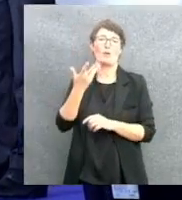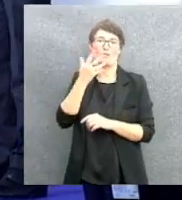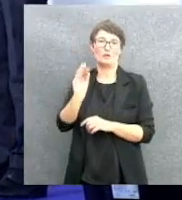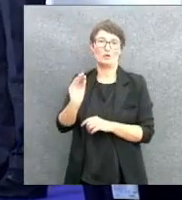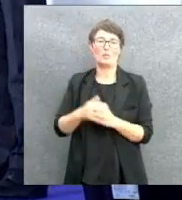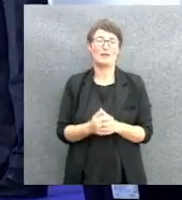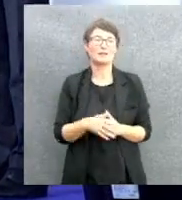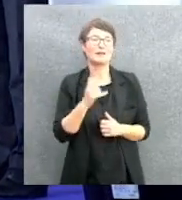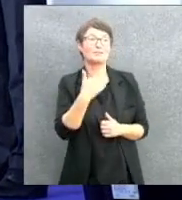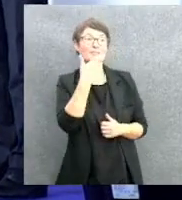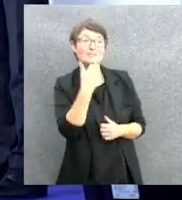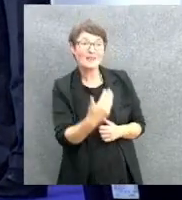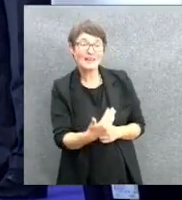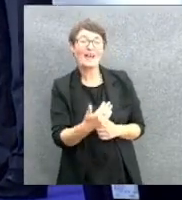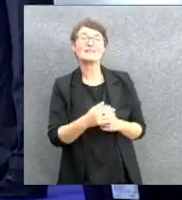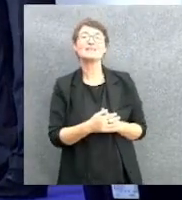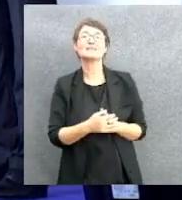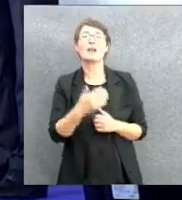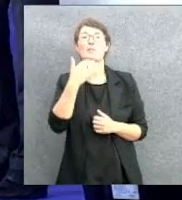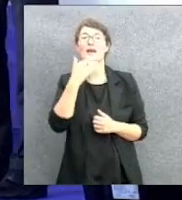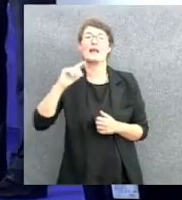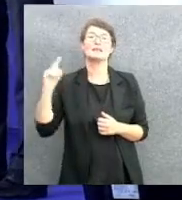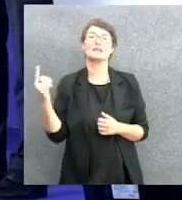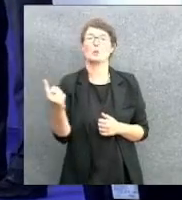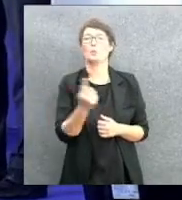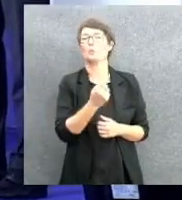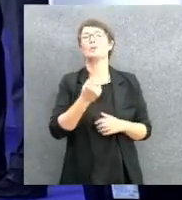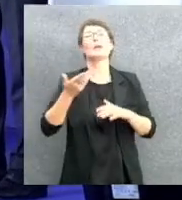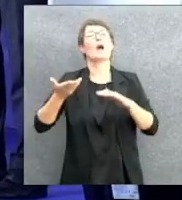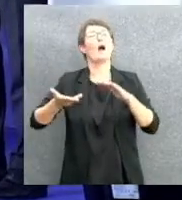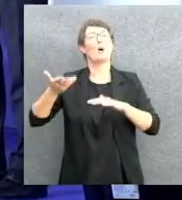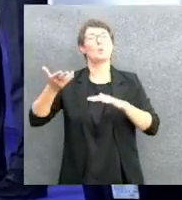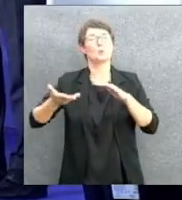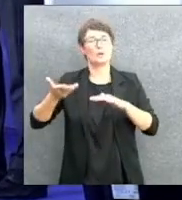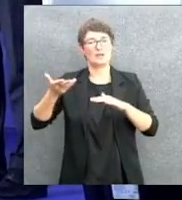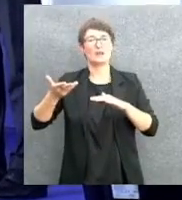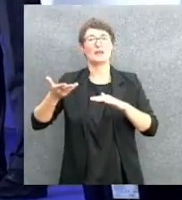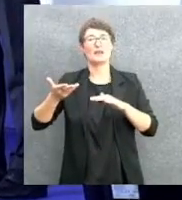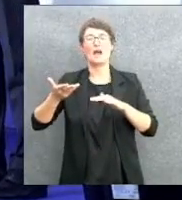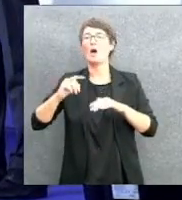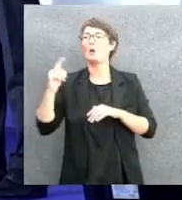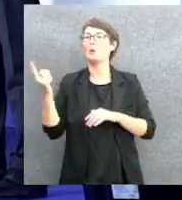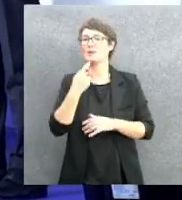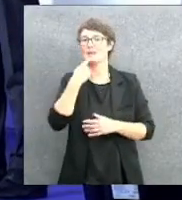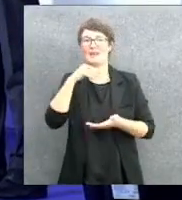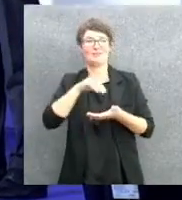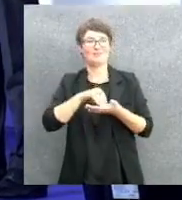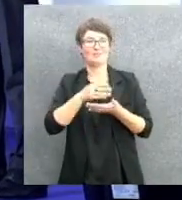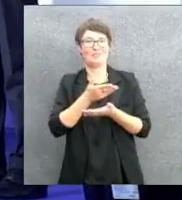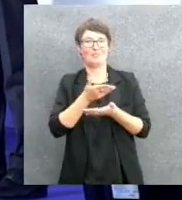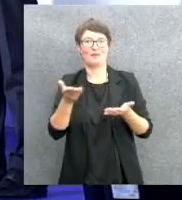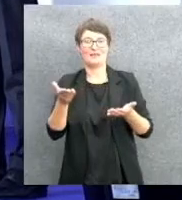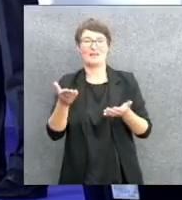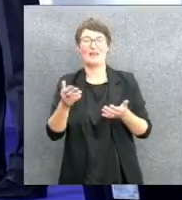Grazie innanzitutto, ringrazio tutti le autorità e tutti gli intervenuti innanzitutto per la